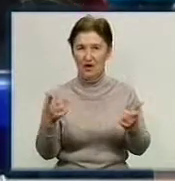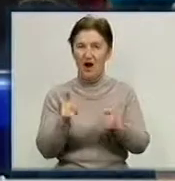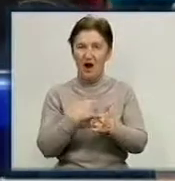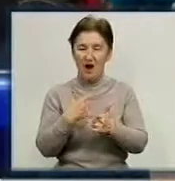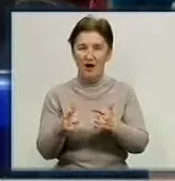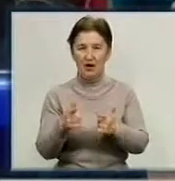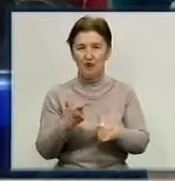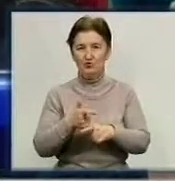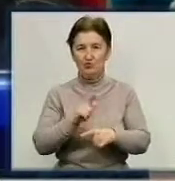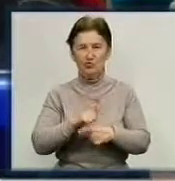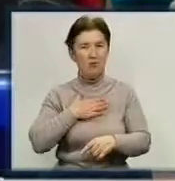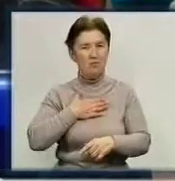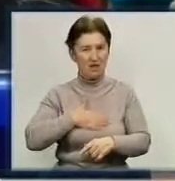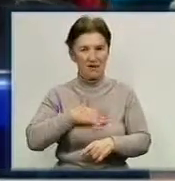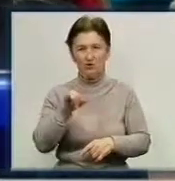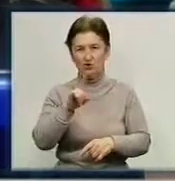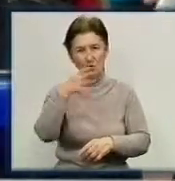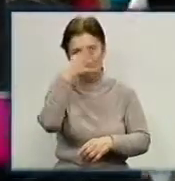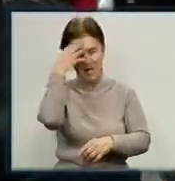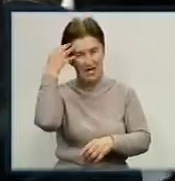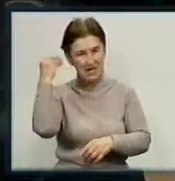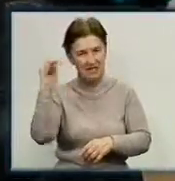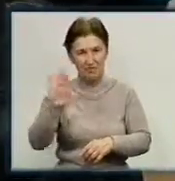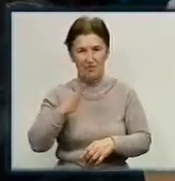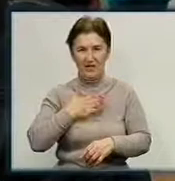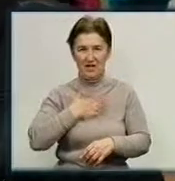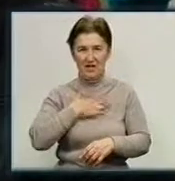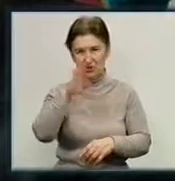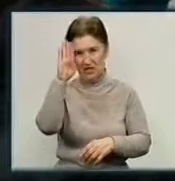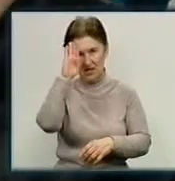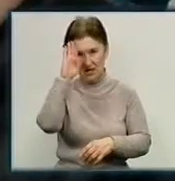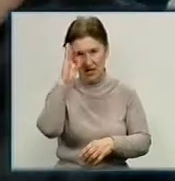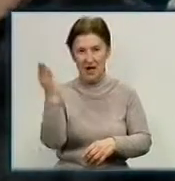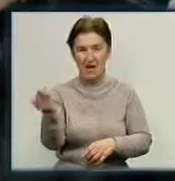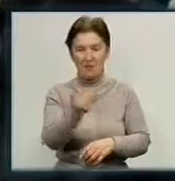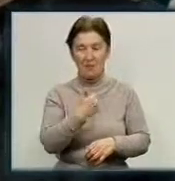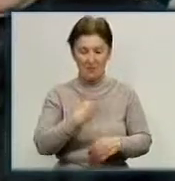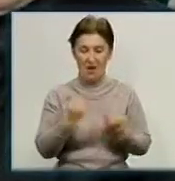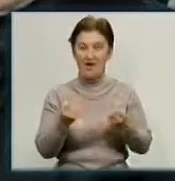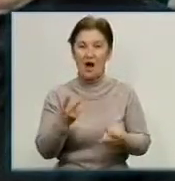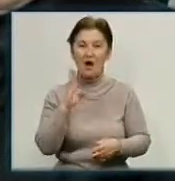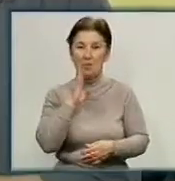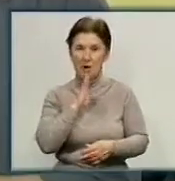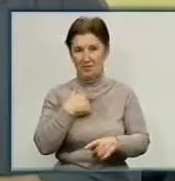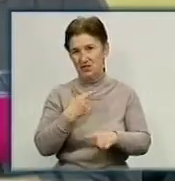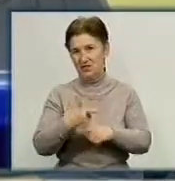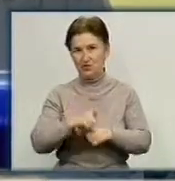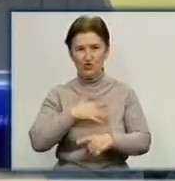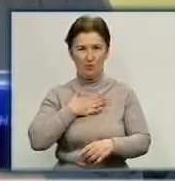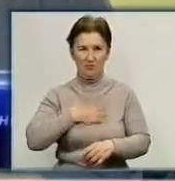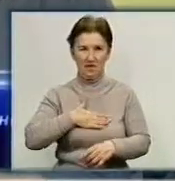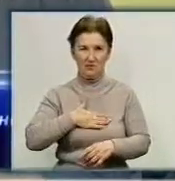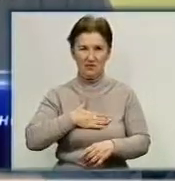дуже приємно, що не забувають наших хлопців, наших хатовців і взагалі, як мамі. Це дуже приємно. До нас